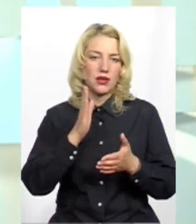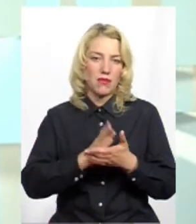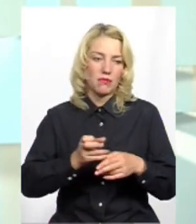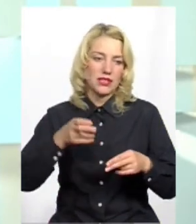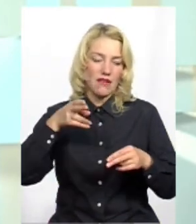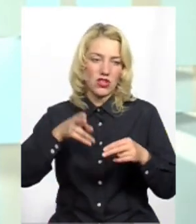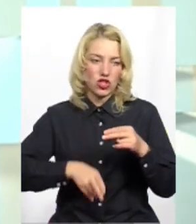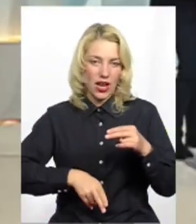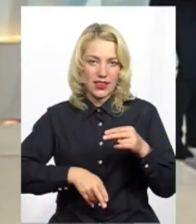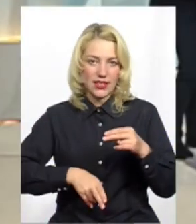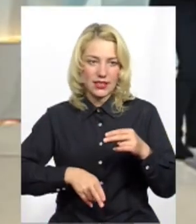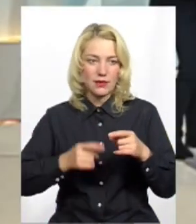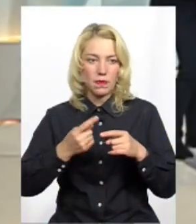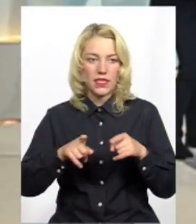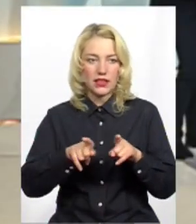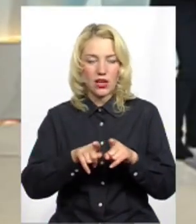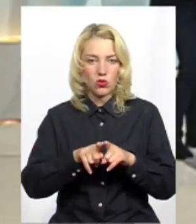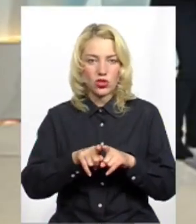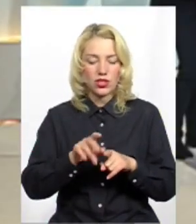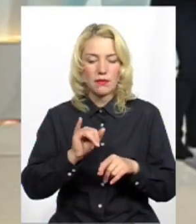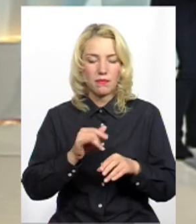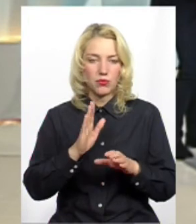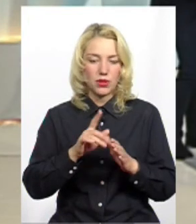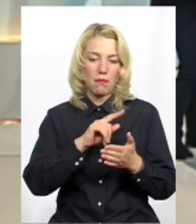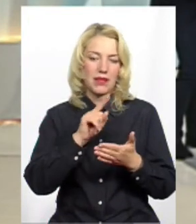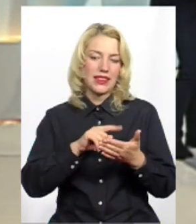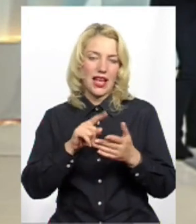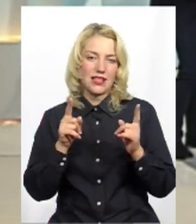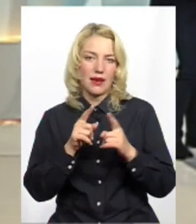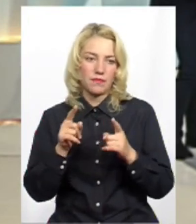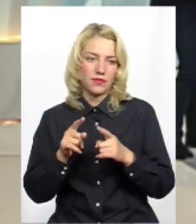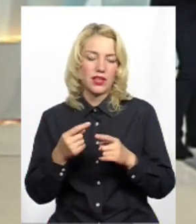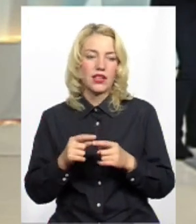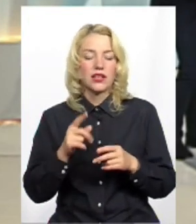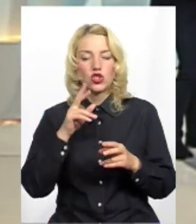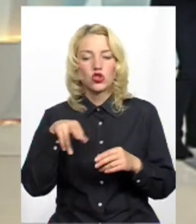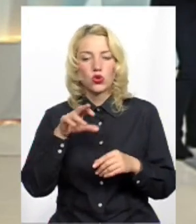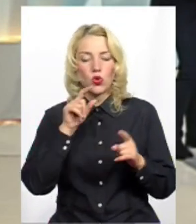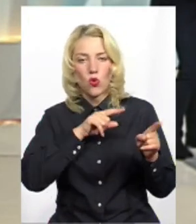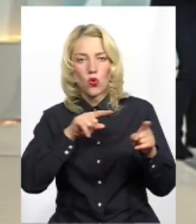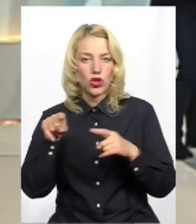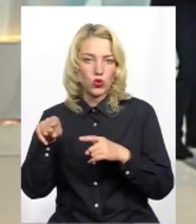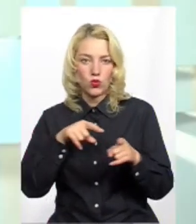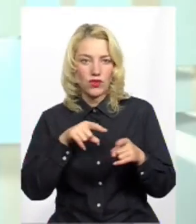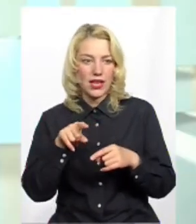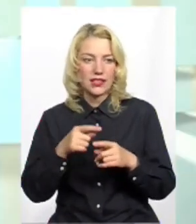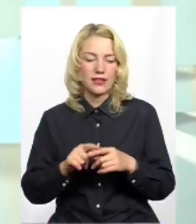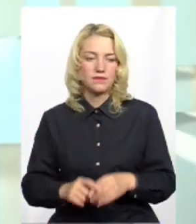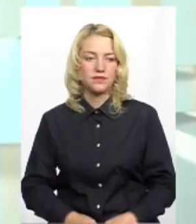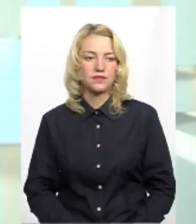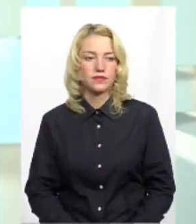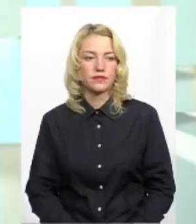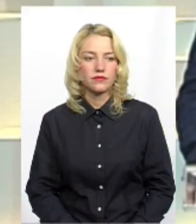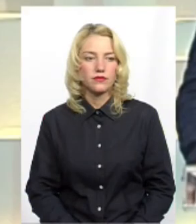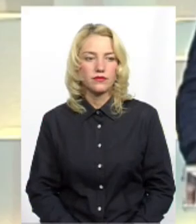завершальний. Це також порціє бліц-питань. Цього разу на орієнтування в окрузі. А, до речі, буваєте ви